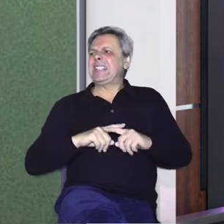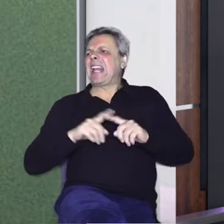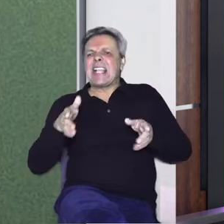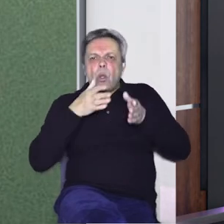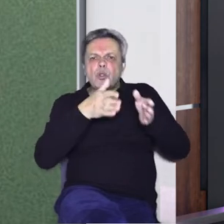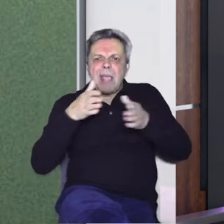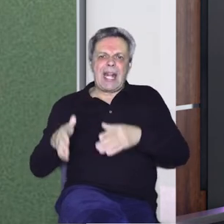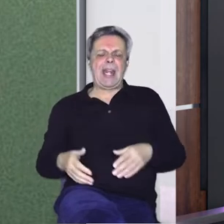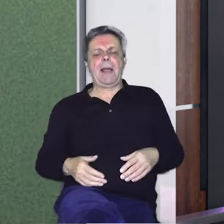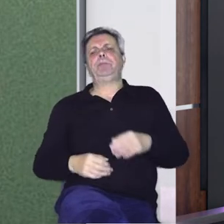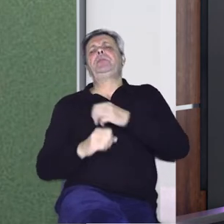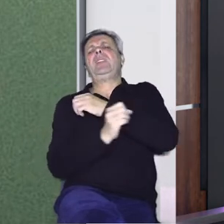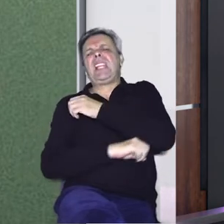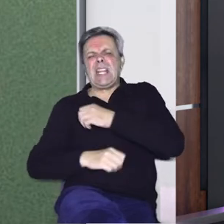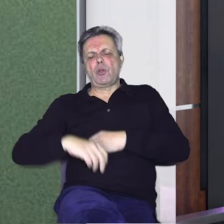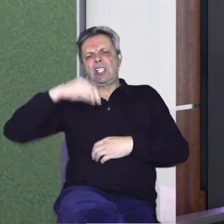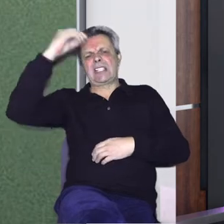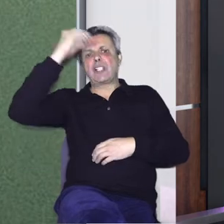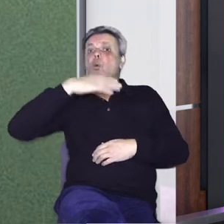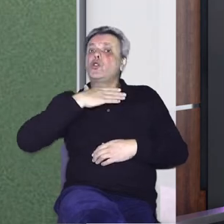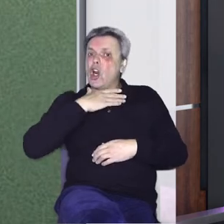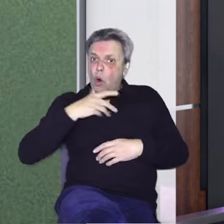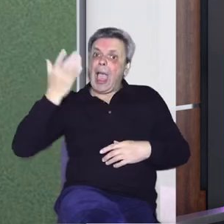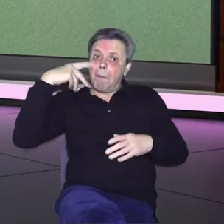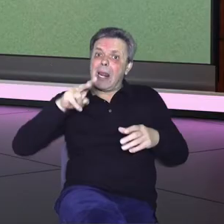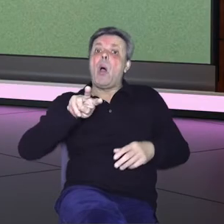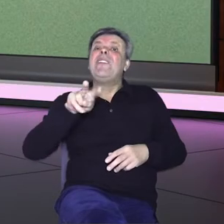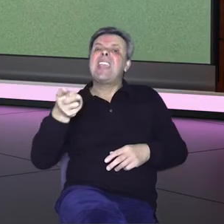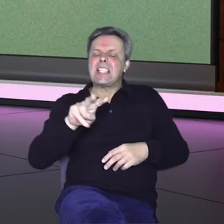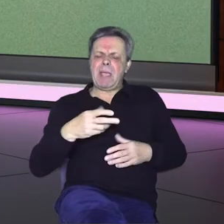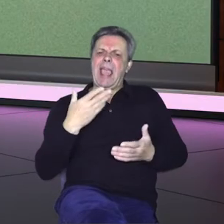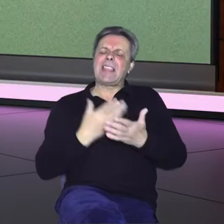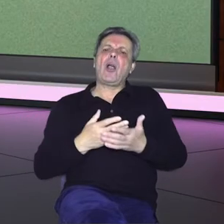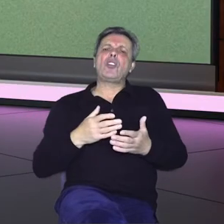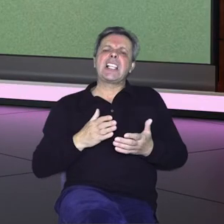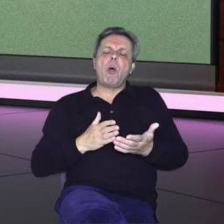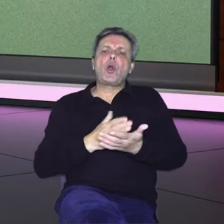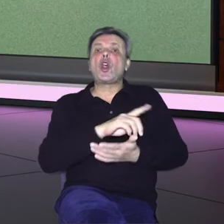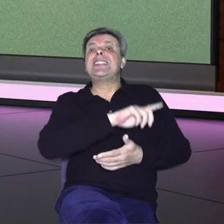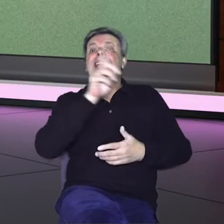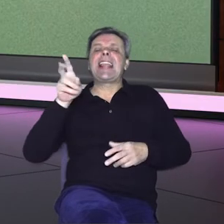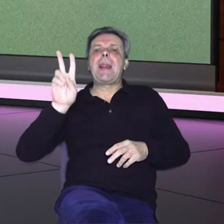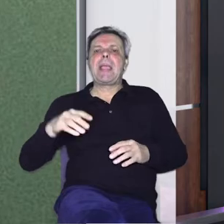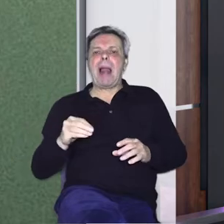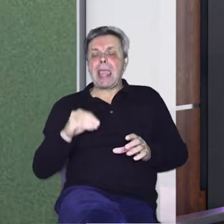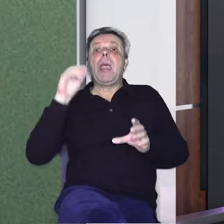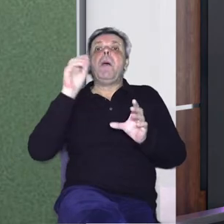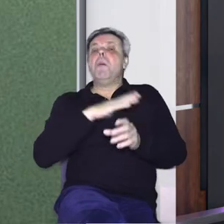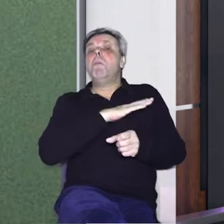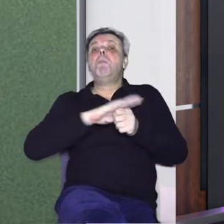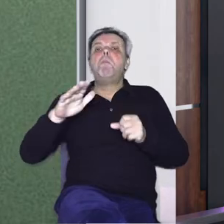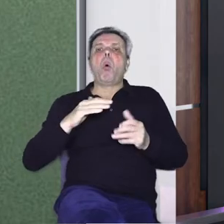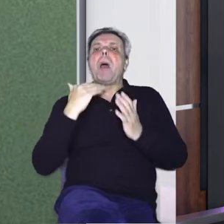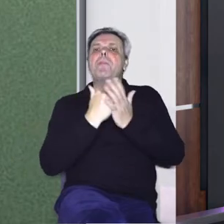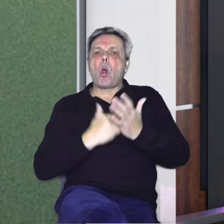raznih usmjerenja. To je bila i gimnazijska i strukovna škola u isto vrijeme u dvije smjene. Tako da smo u biti kroz cijeli dan imali popunjen program sa